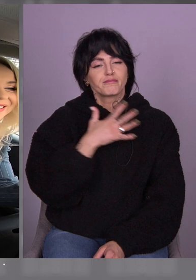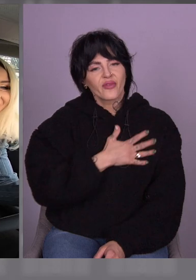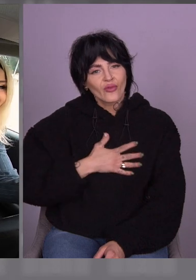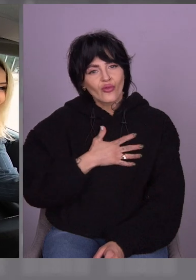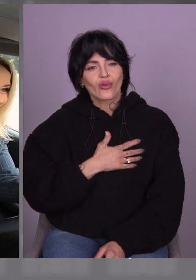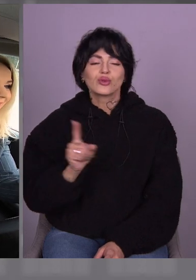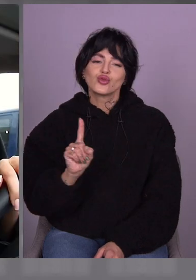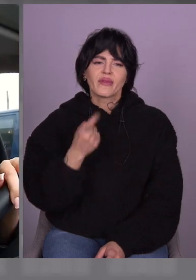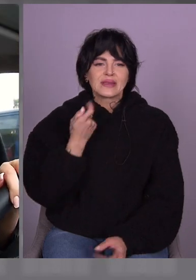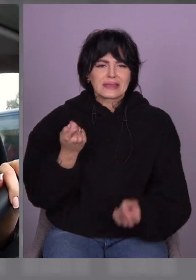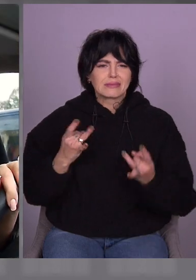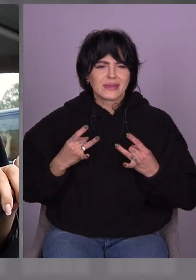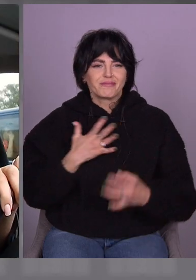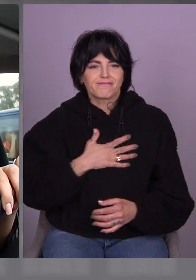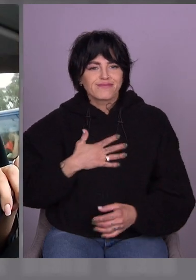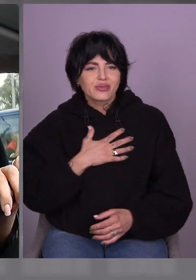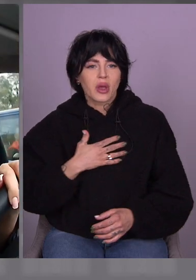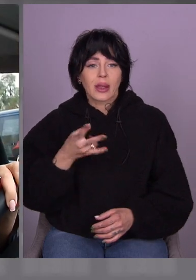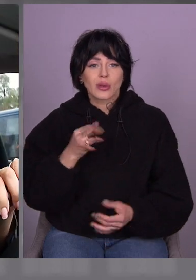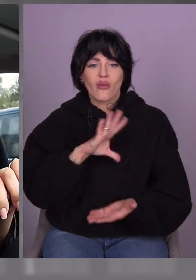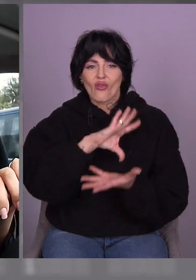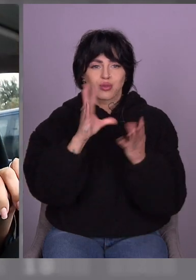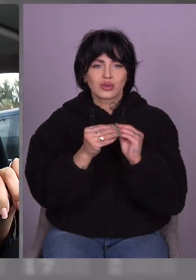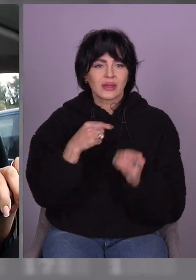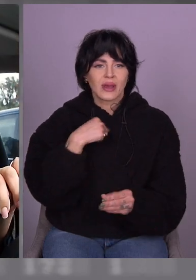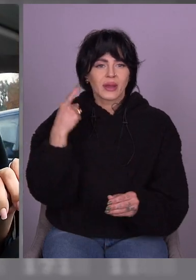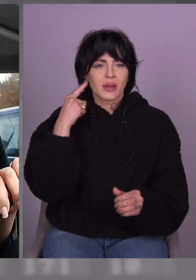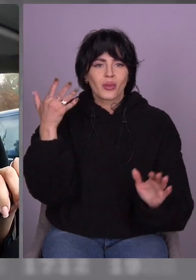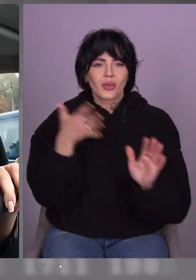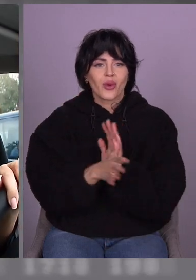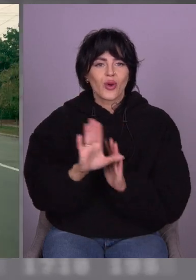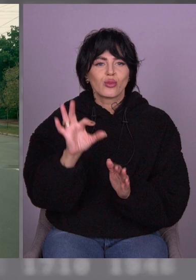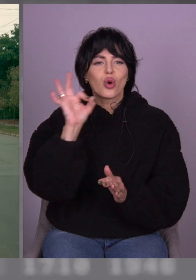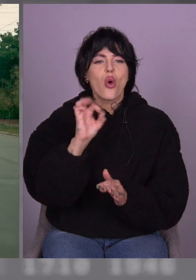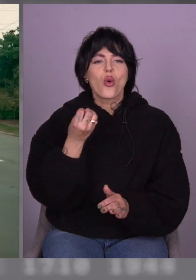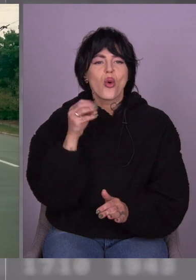Хвилюється, нервує. Але він зовсім не розуміє, що має бути.